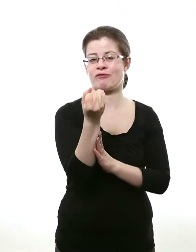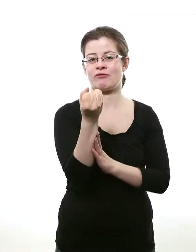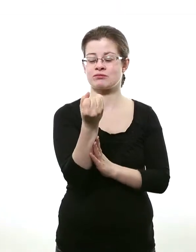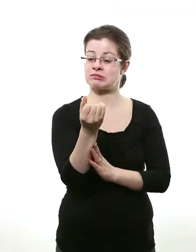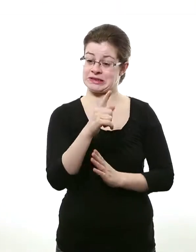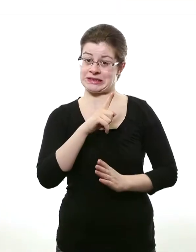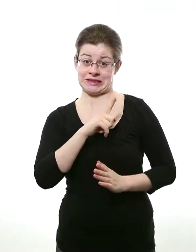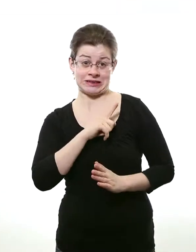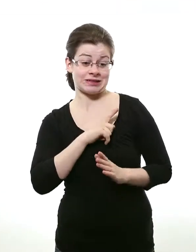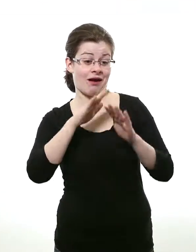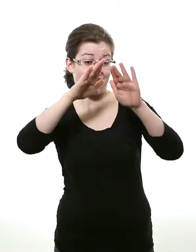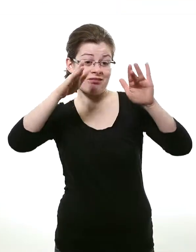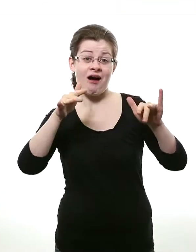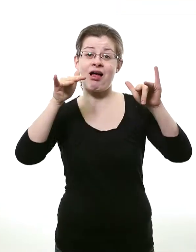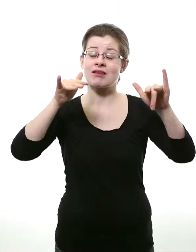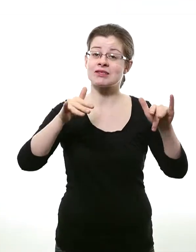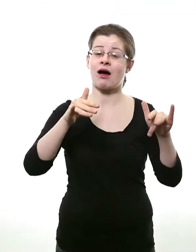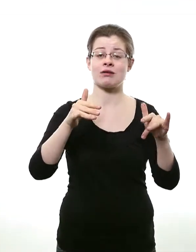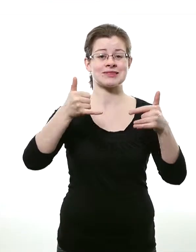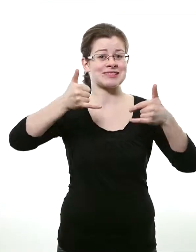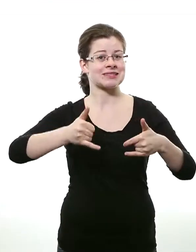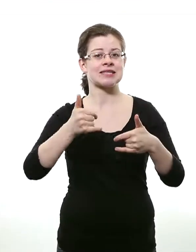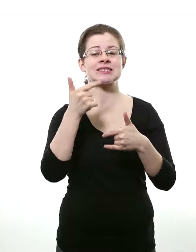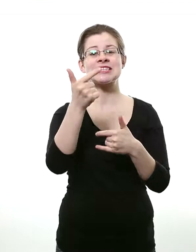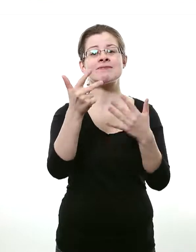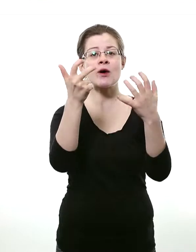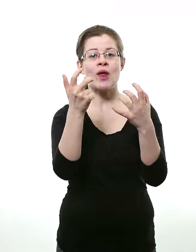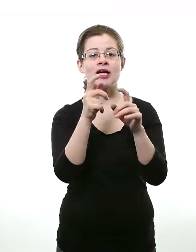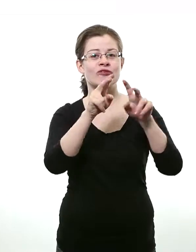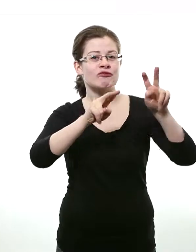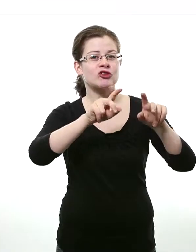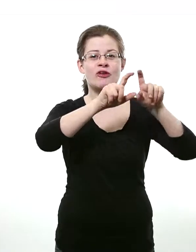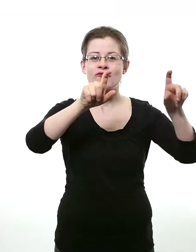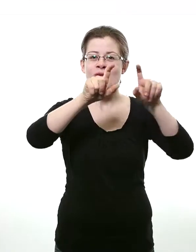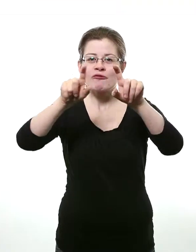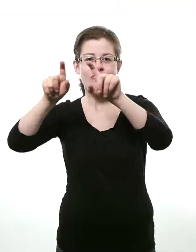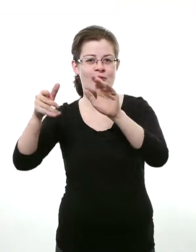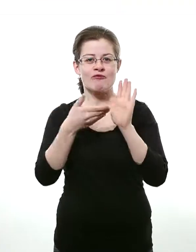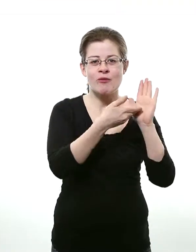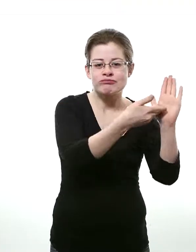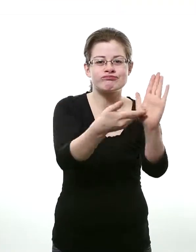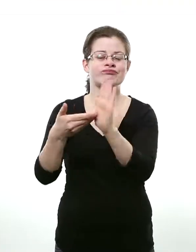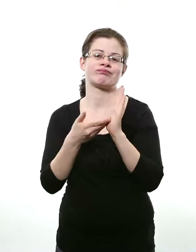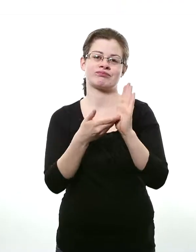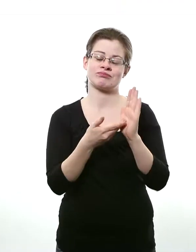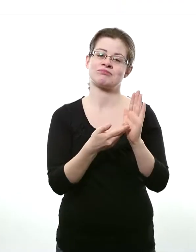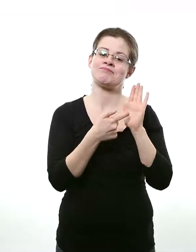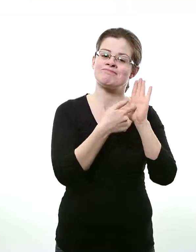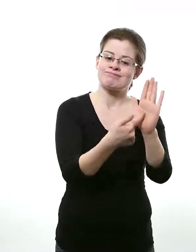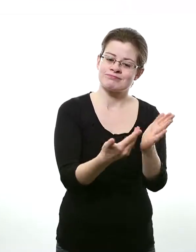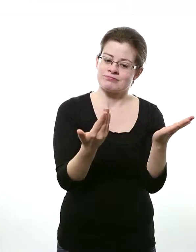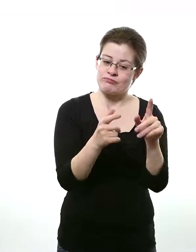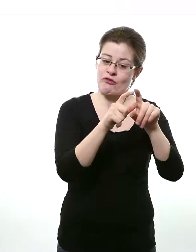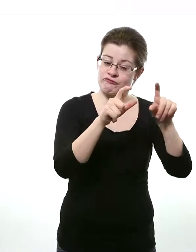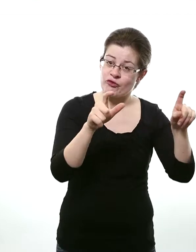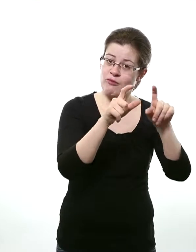Halle und inzwischen 82 Firmen, die hier ausstellen. Ich glaube, das ist ein Zeichen dafür, dass auf der einen Seite Firmen dabei sind, die